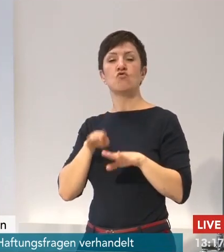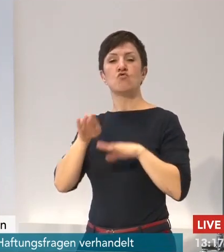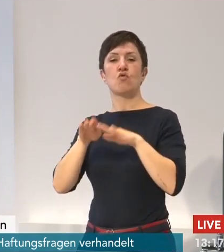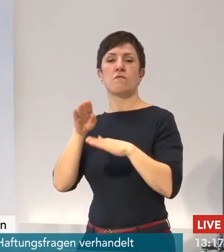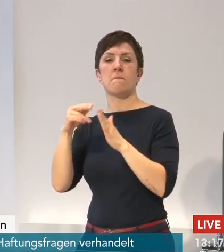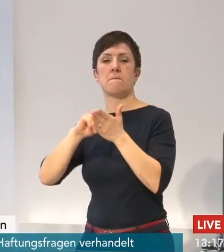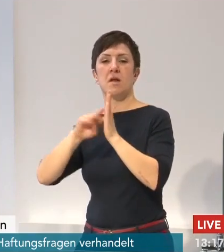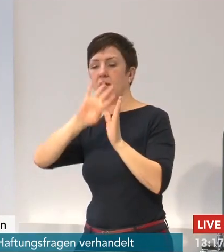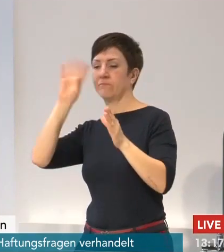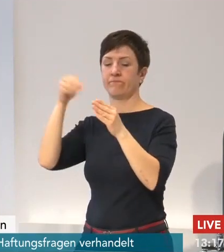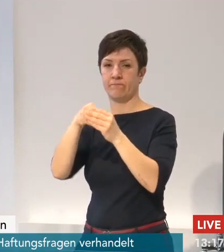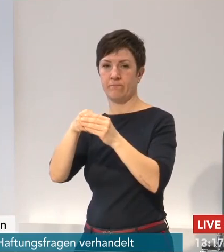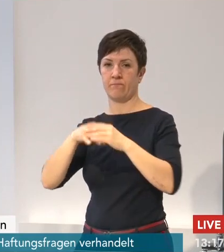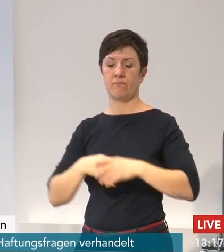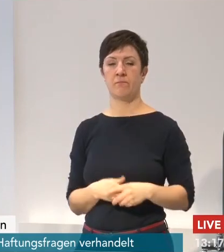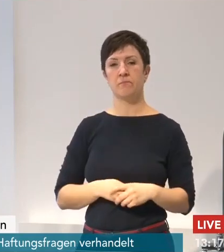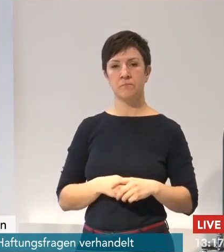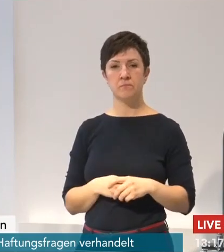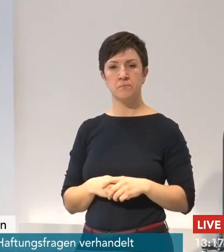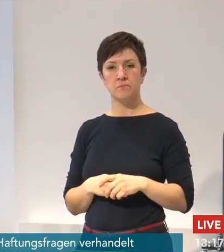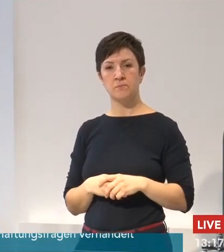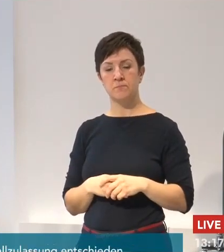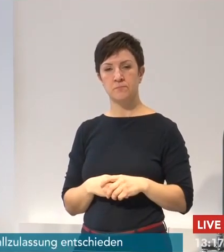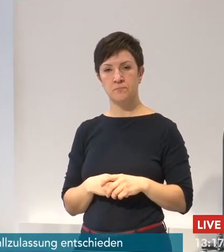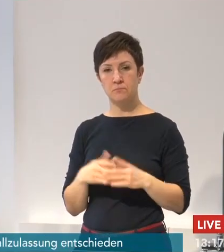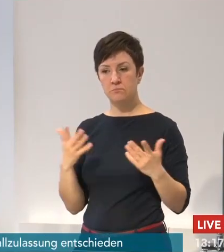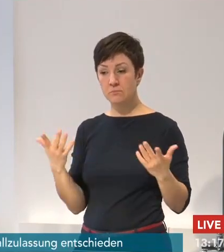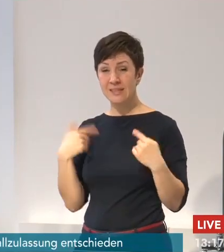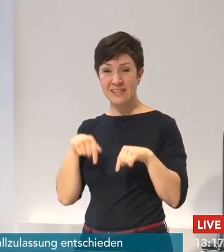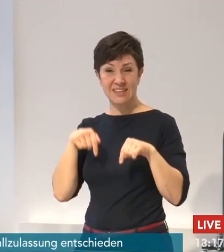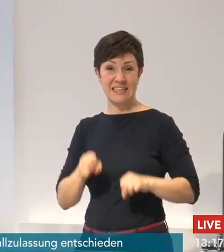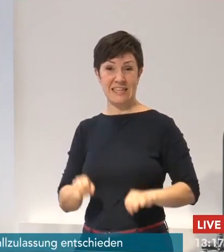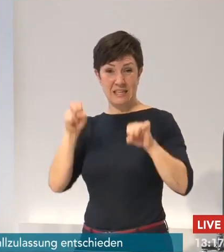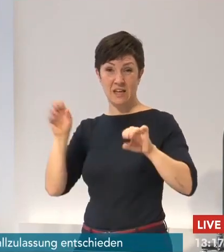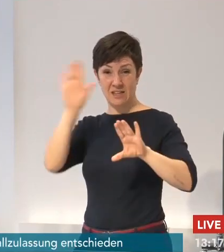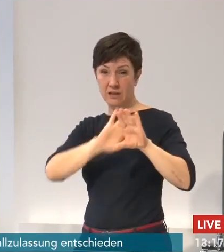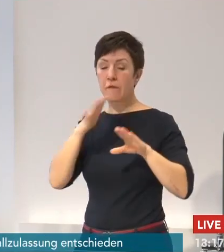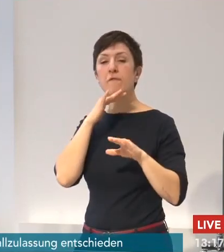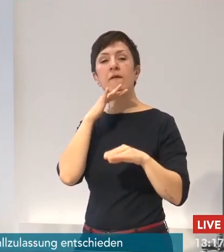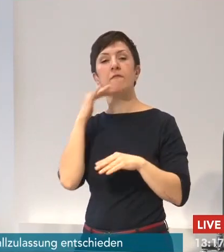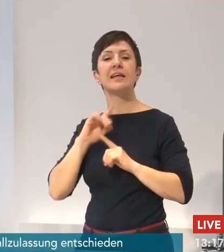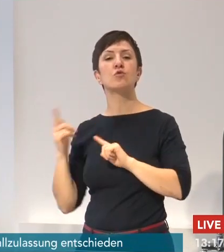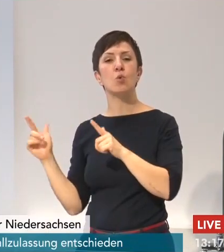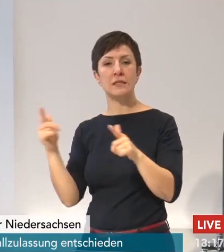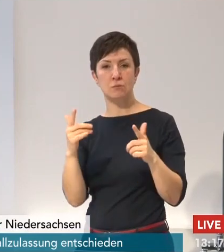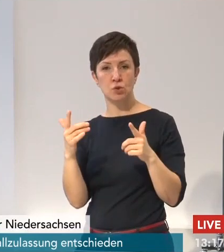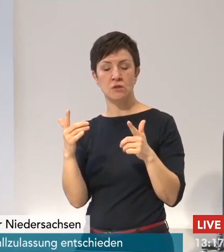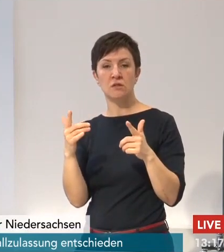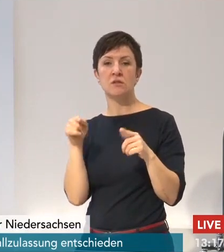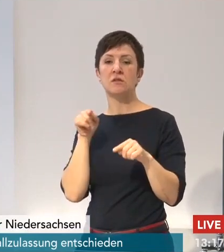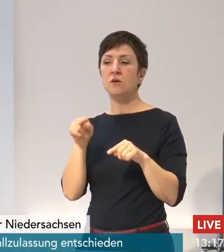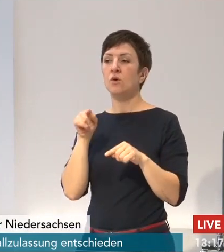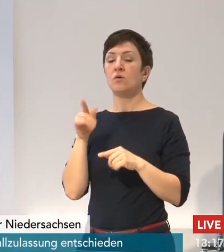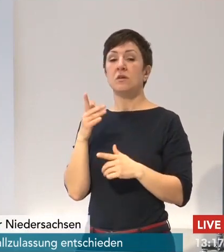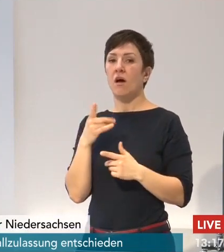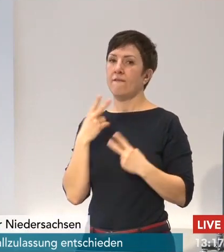festeren Wettbewerbspositionierung im Reiseland Niedersachsen. Dort lauten die Schlagworte letztendlich Resilienz und Robustheit.